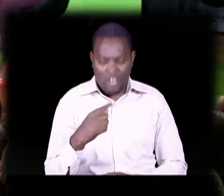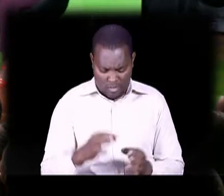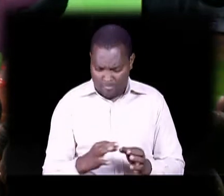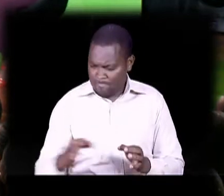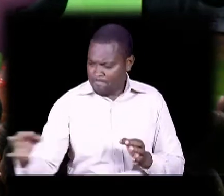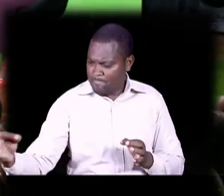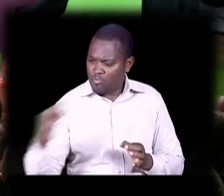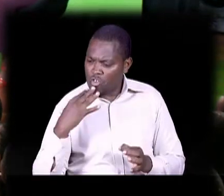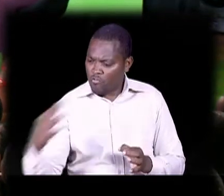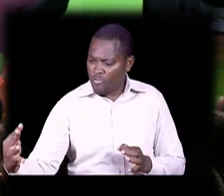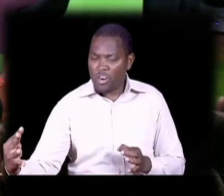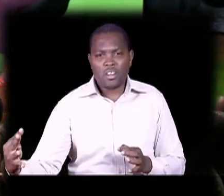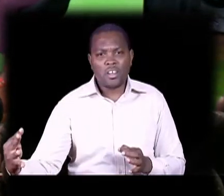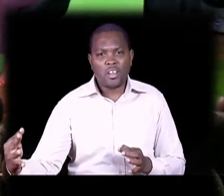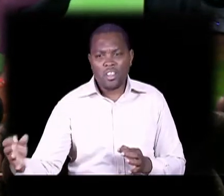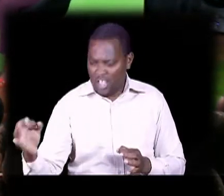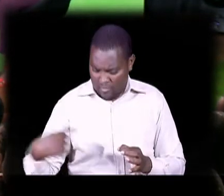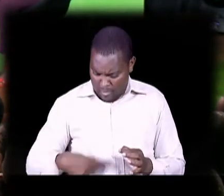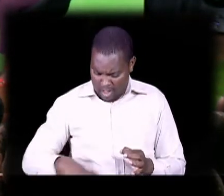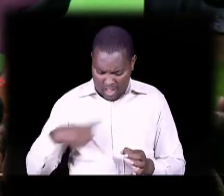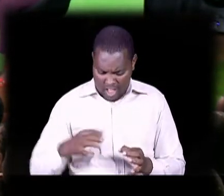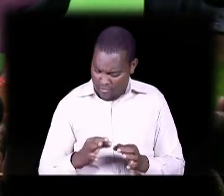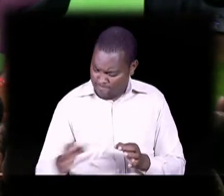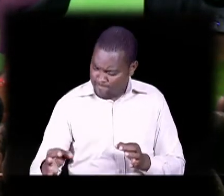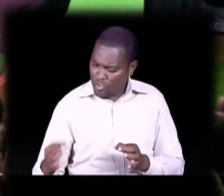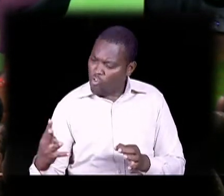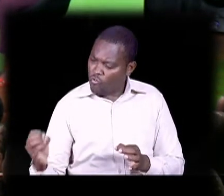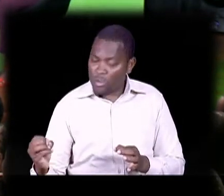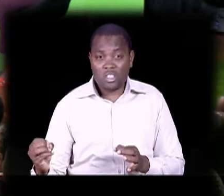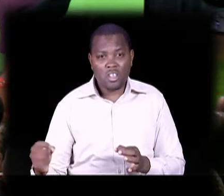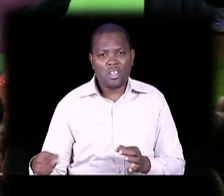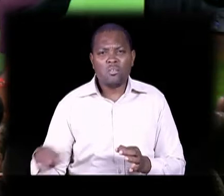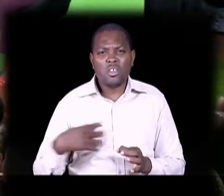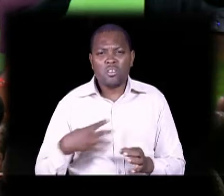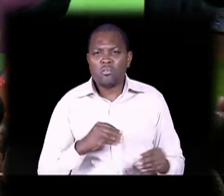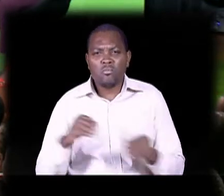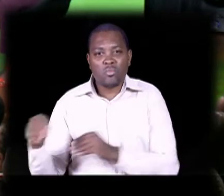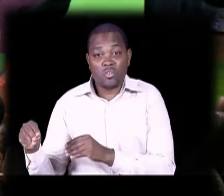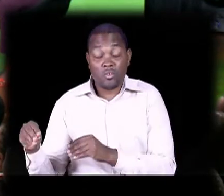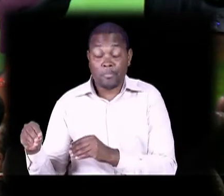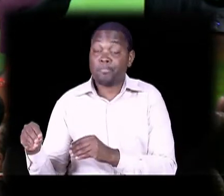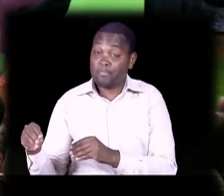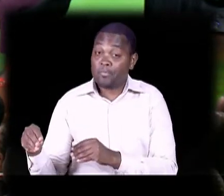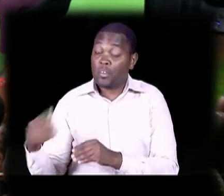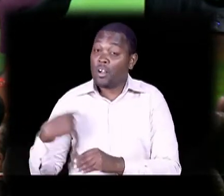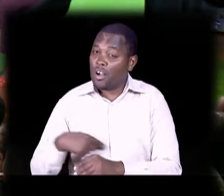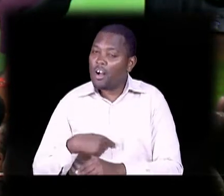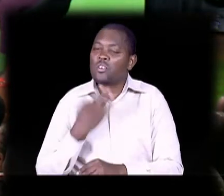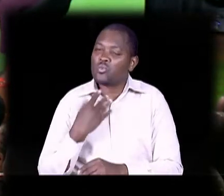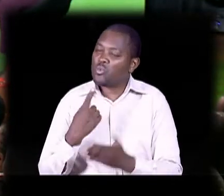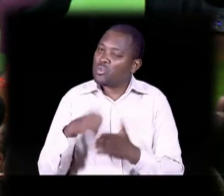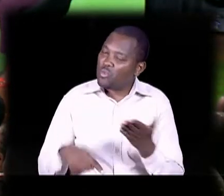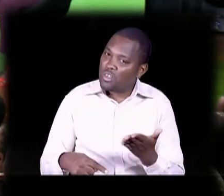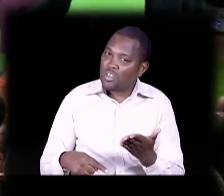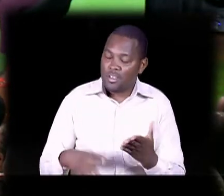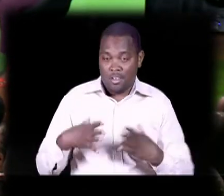Na Je, mini kiishi 40 meters Ni tahama Unajua kila mbacho tunasisitiza Ni kule kukaa